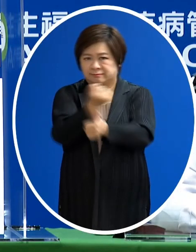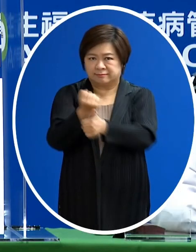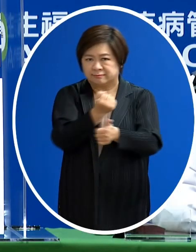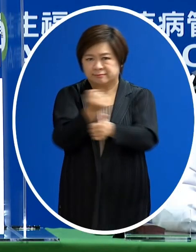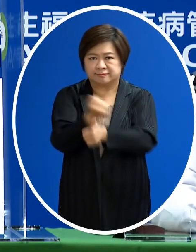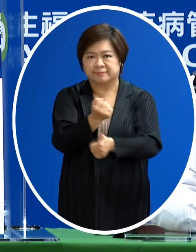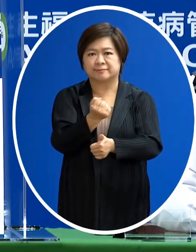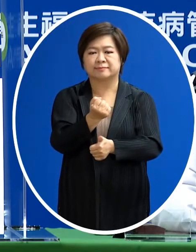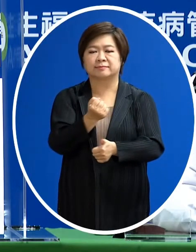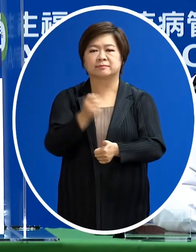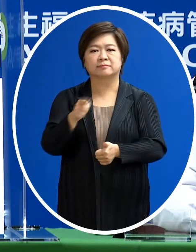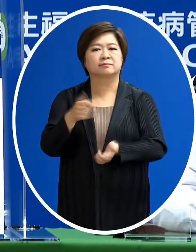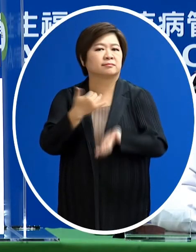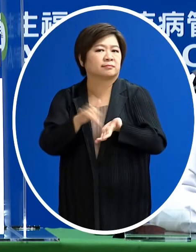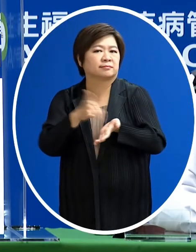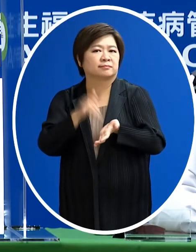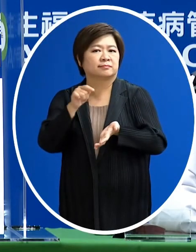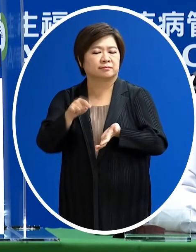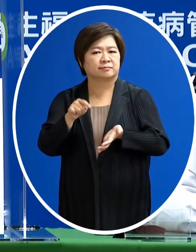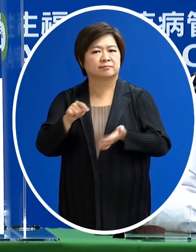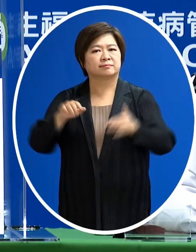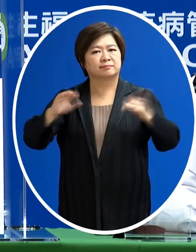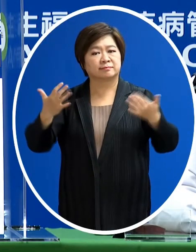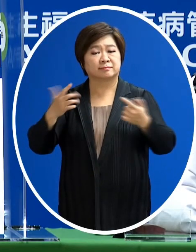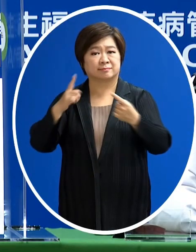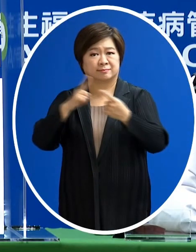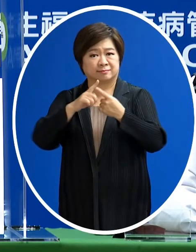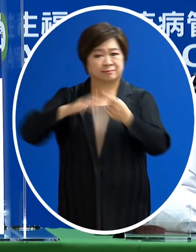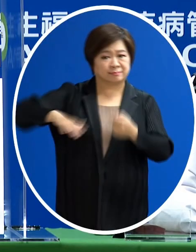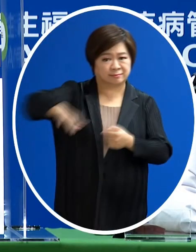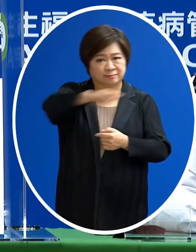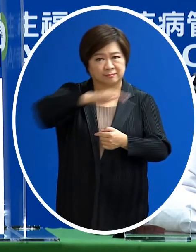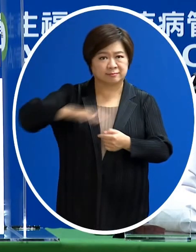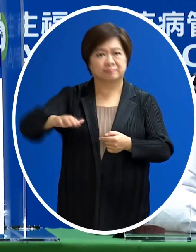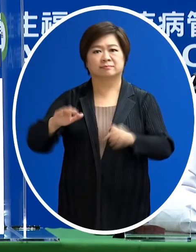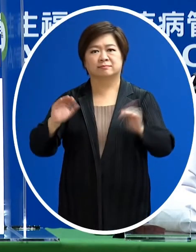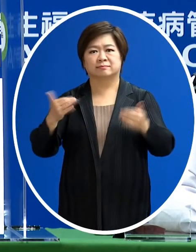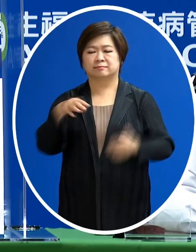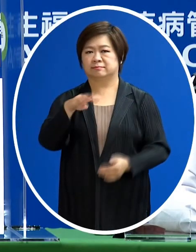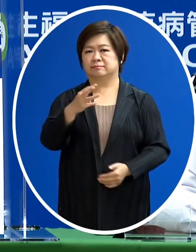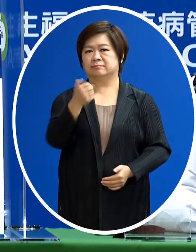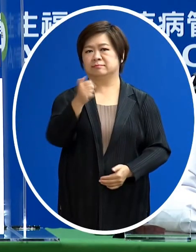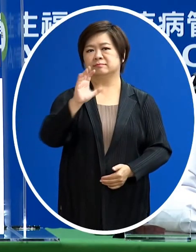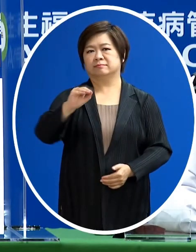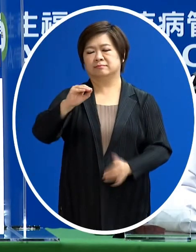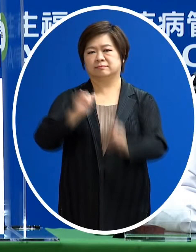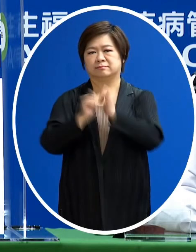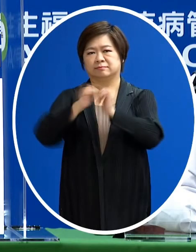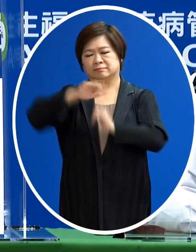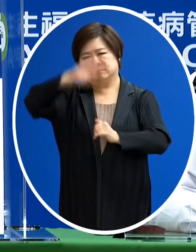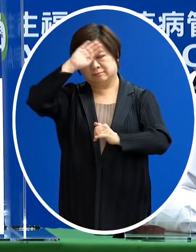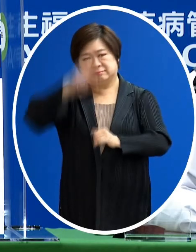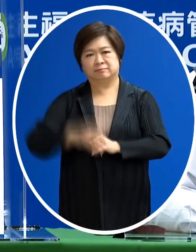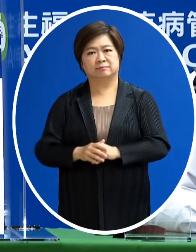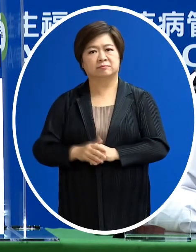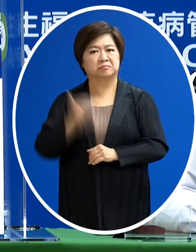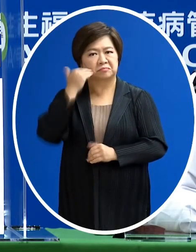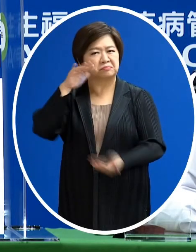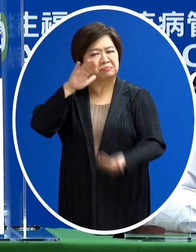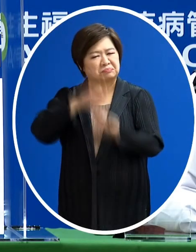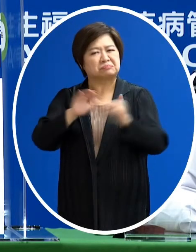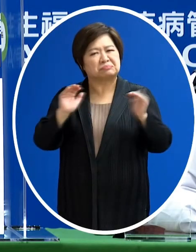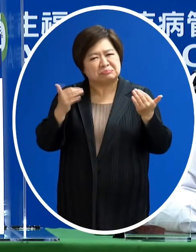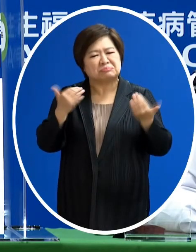估然後以這樣子來推估我們的總人數 那可能有到350萬 可能會高的話也到500